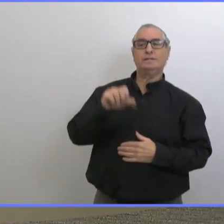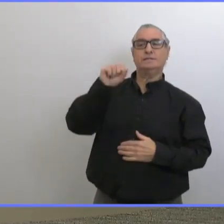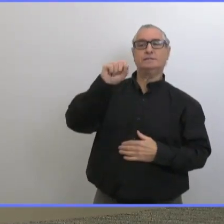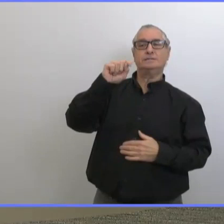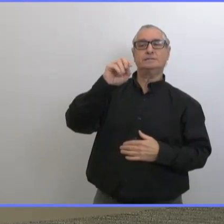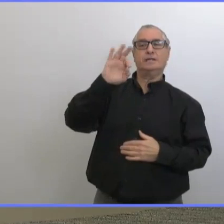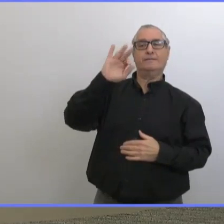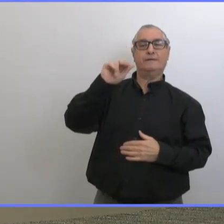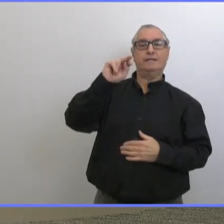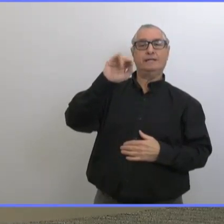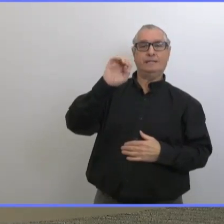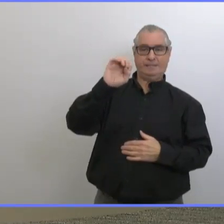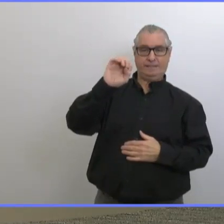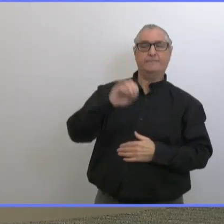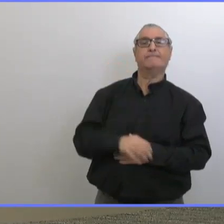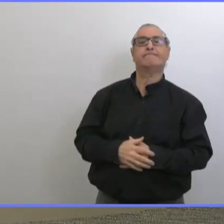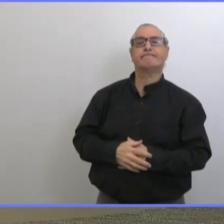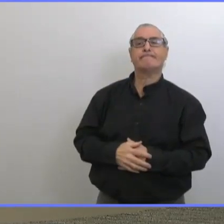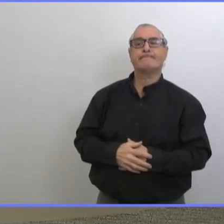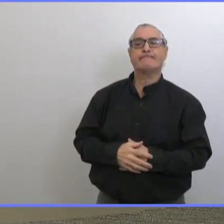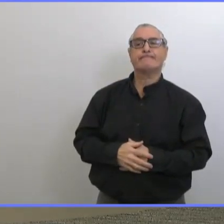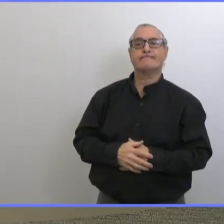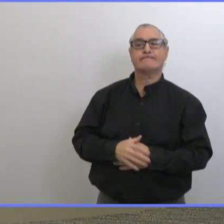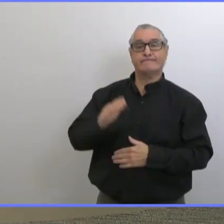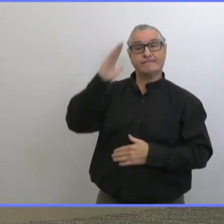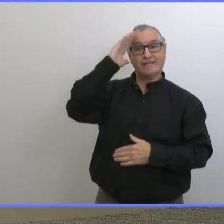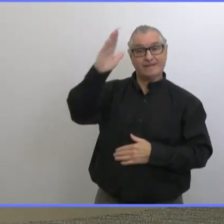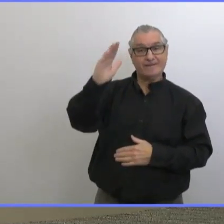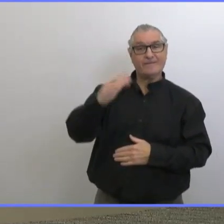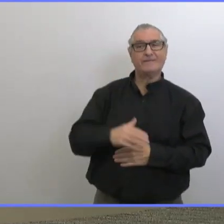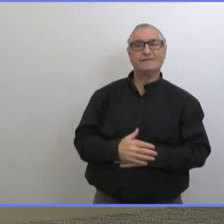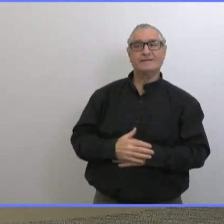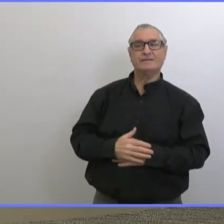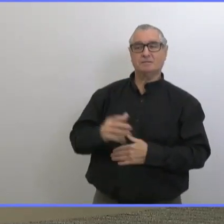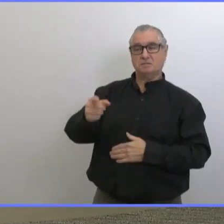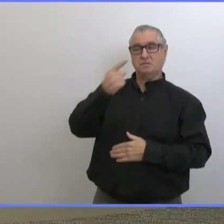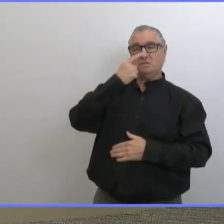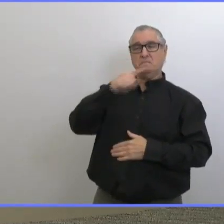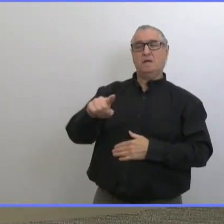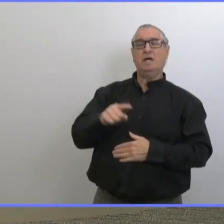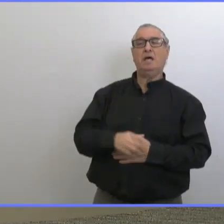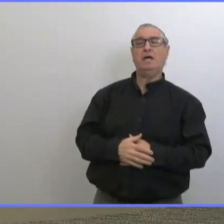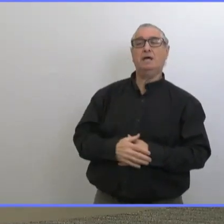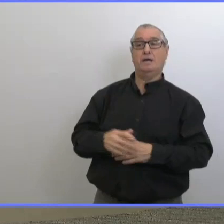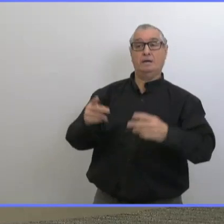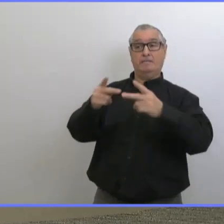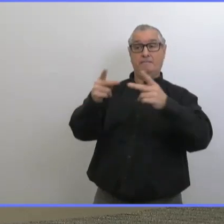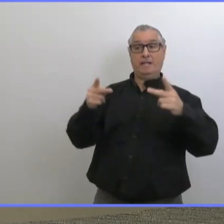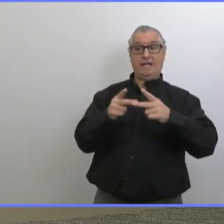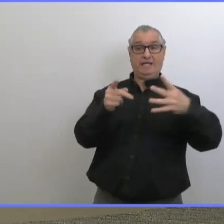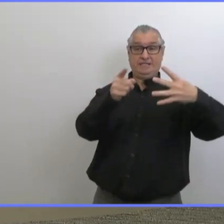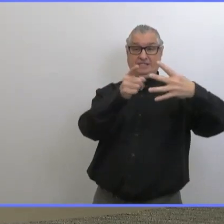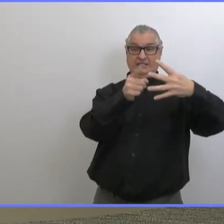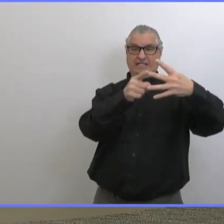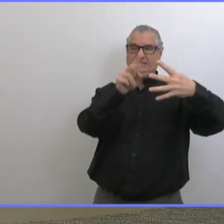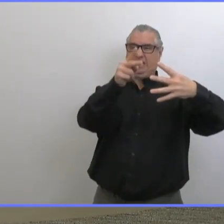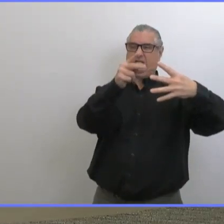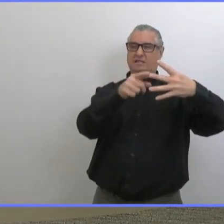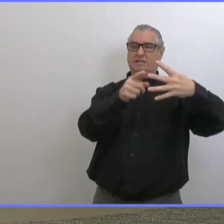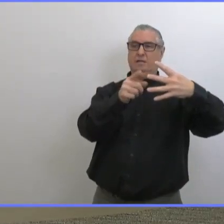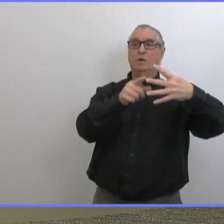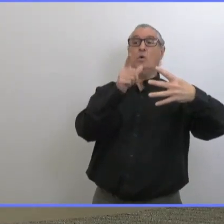bonjour je me demande si vous pourriez clarifier ce que les